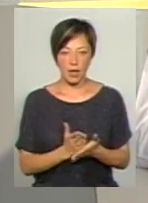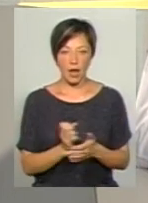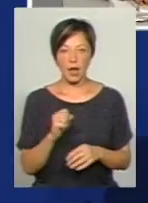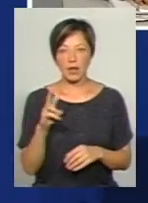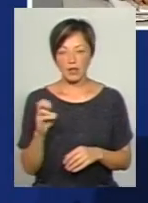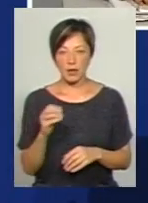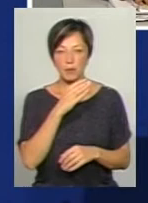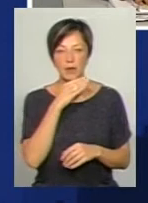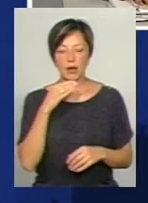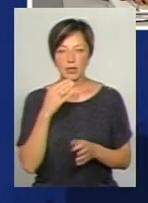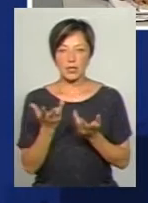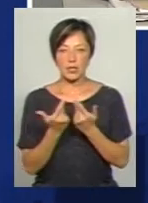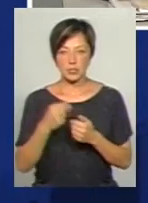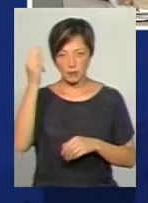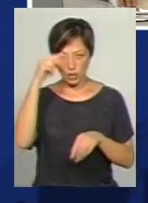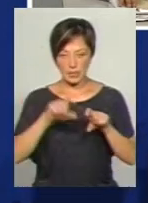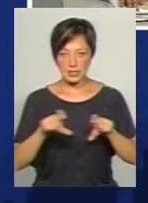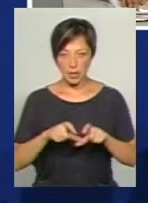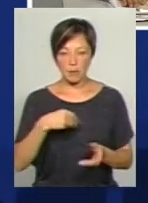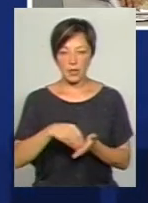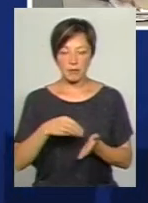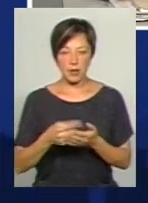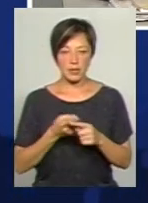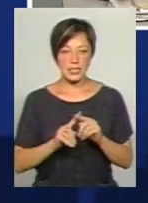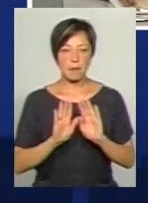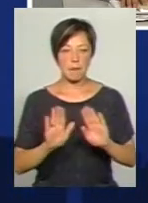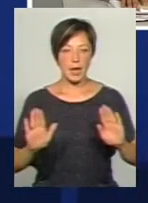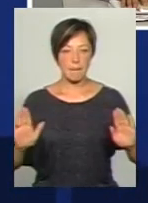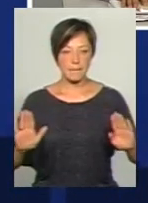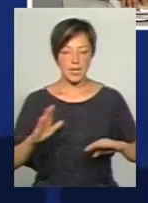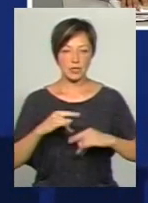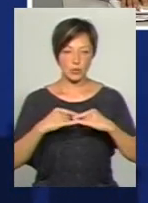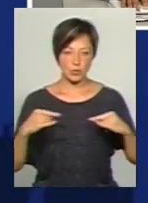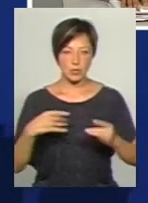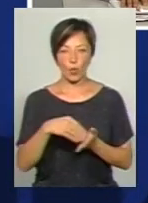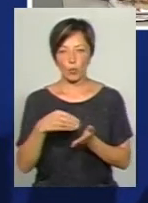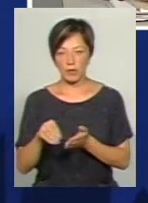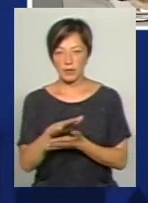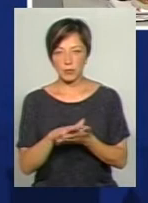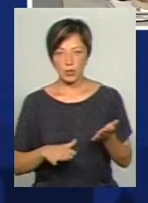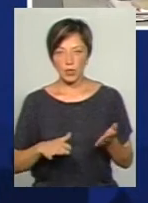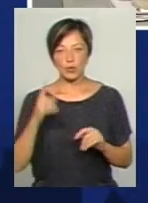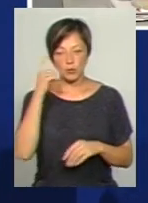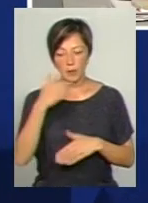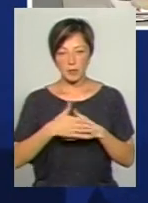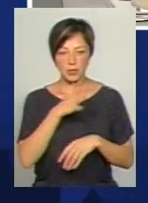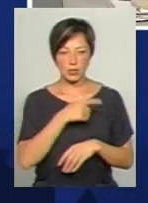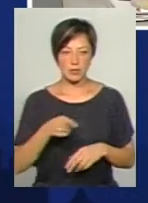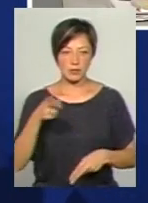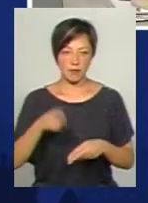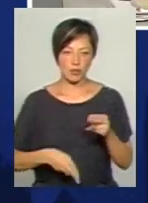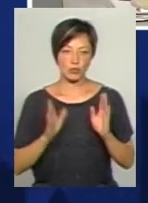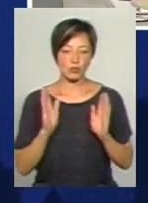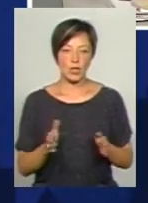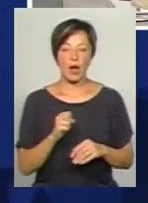Але чимала кількість навчальних заходів уже придбала ці меблі, зараз здійснюються закупівлі. Я думаю, що в найближчий час цей процес буде